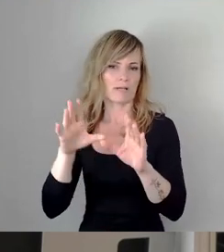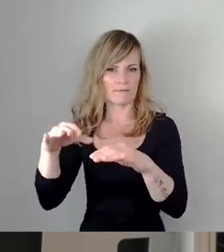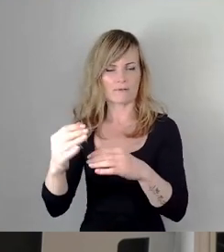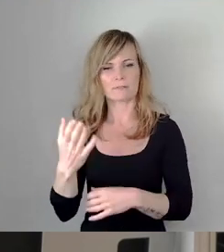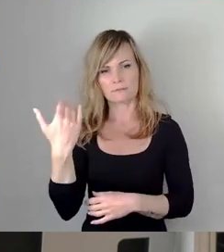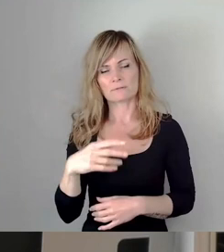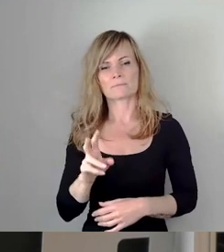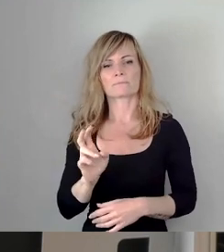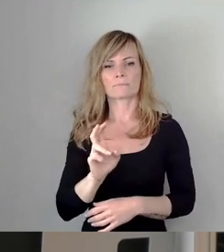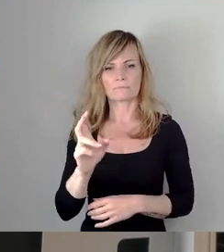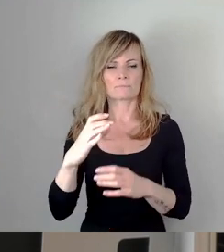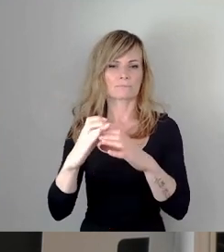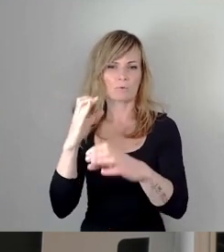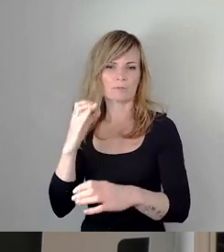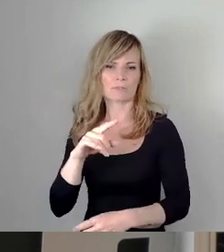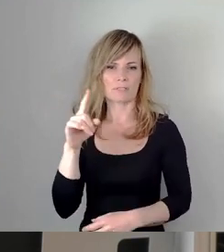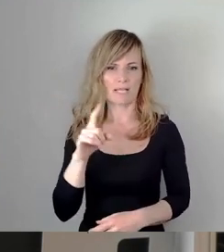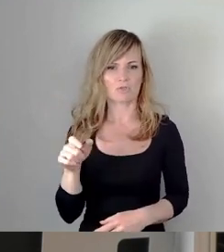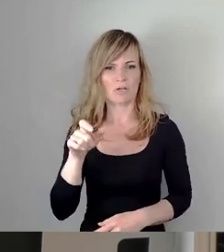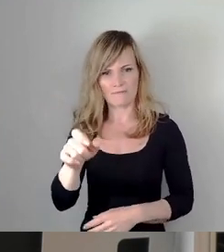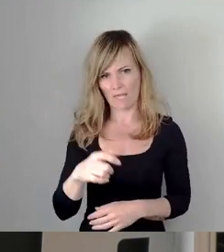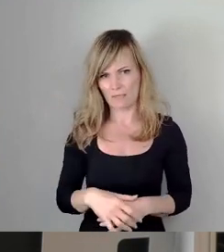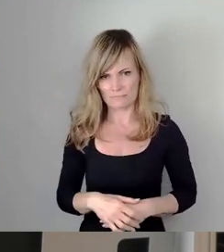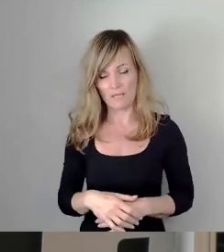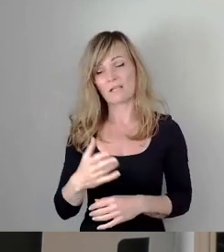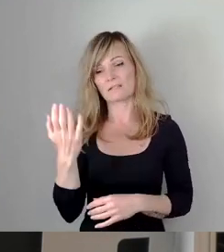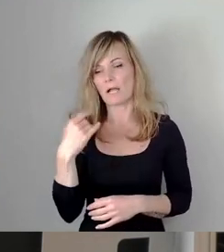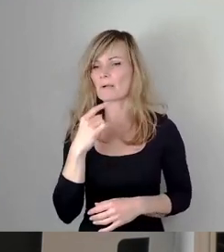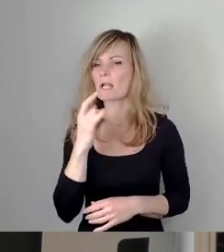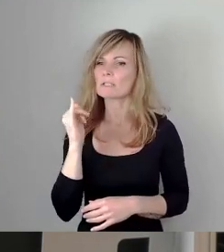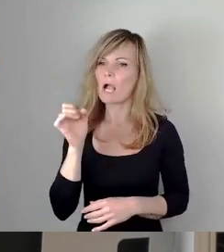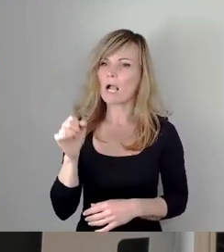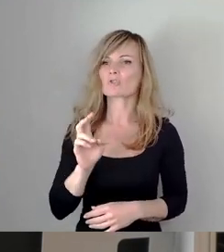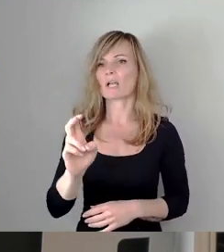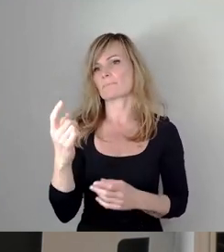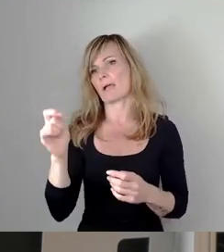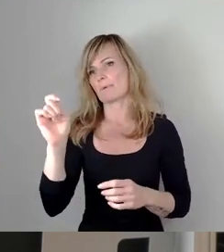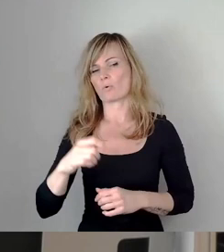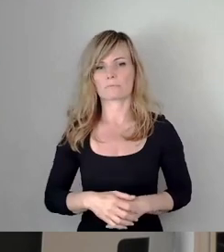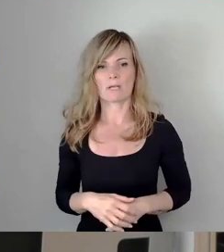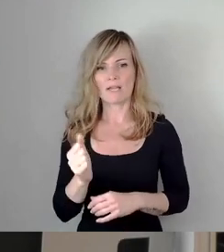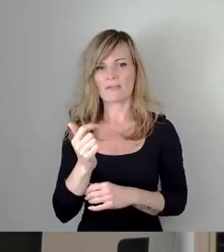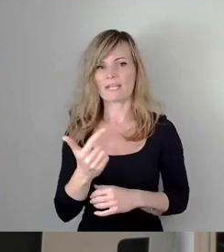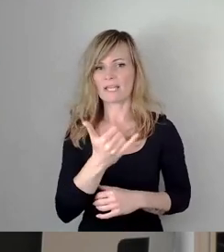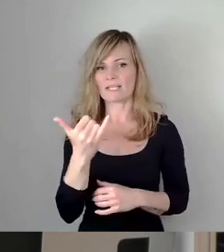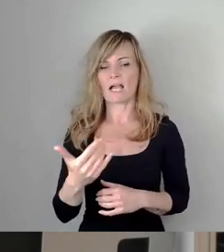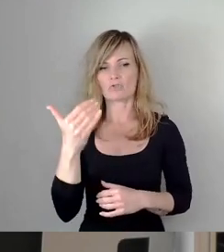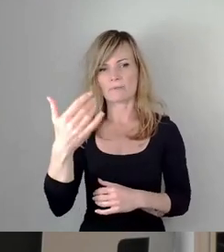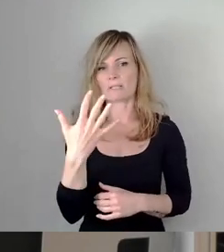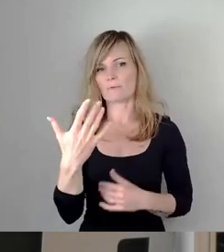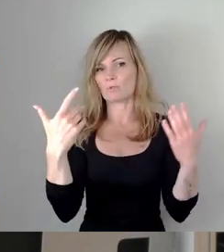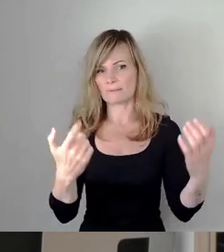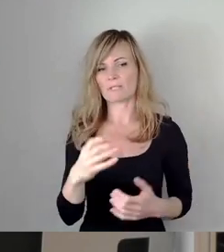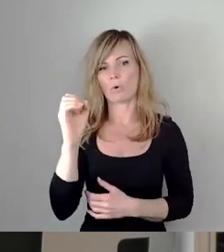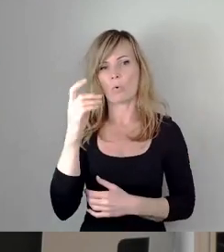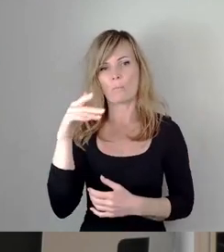zählischen Weg. Schon damals war im Gespräch, wir könnten dort mal eine Straßenbahn bauen, denn wenige Jahre später, 1975, wurde der O-Busbetrieb eingestellt,